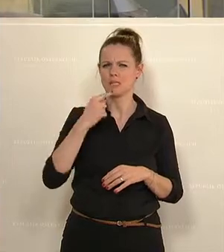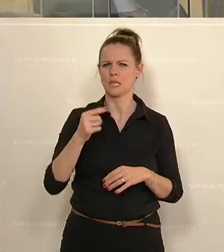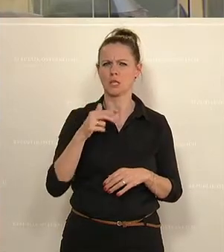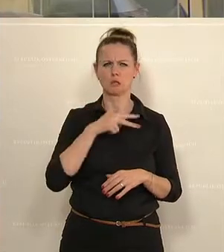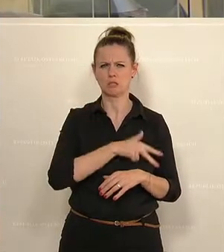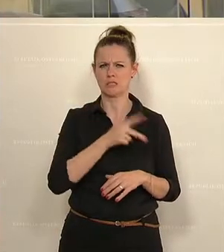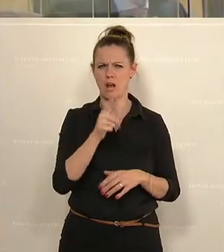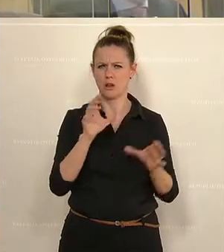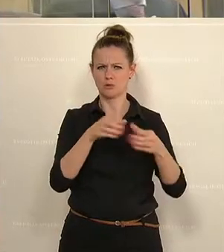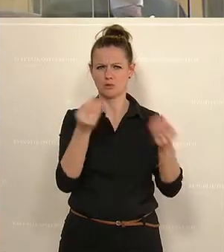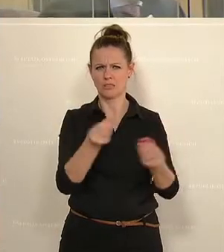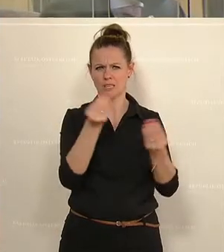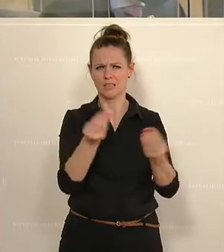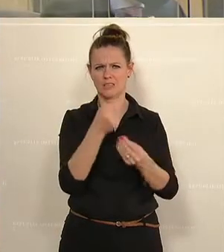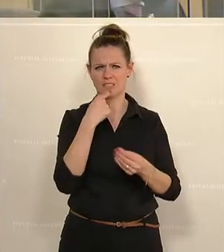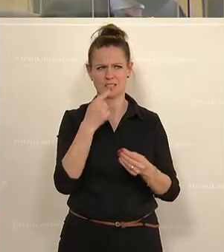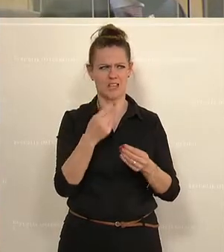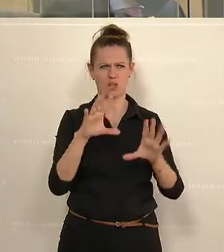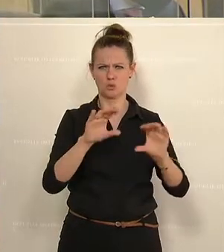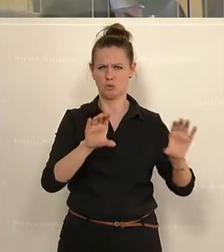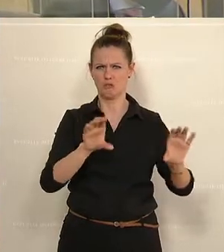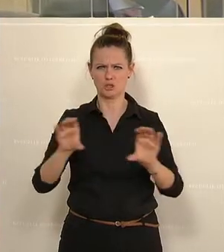irgendetwas vom Sofa herumrücken,